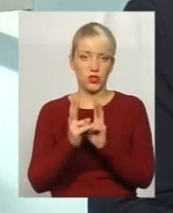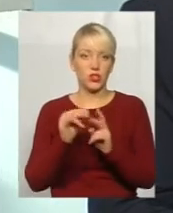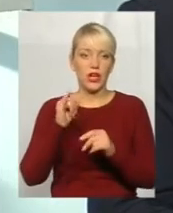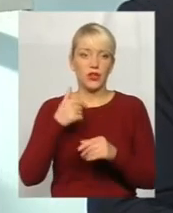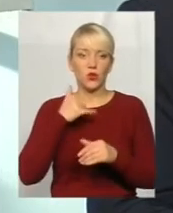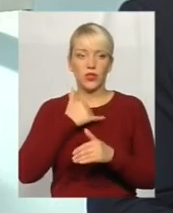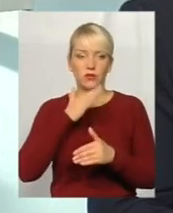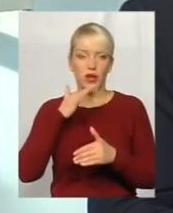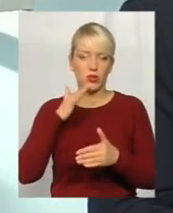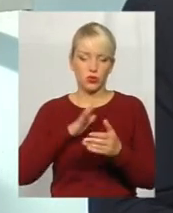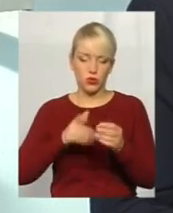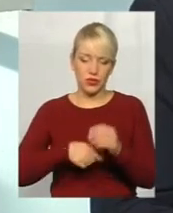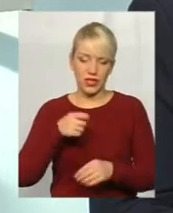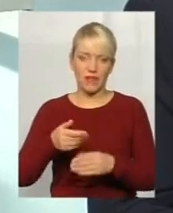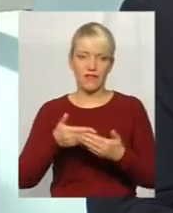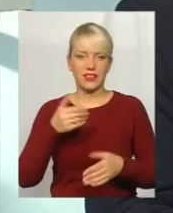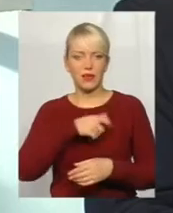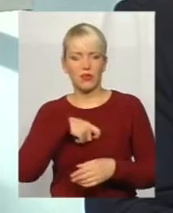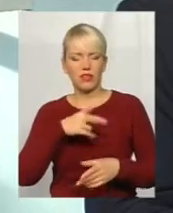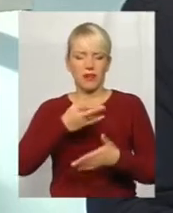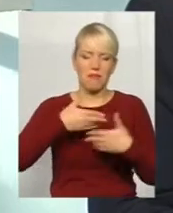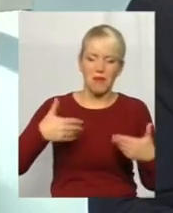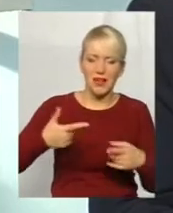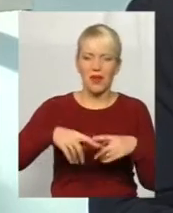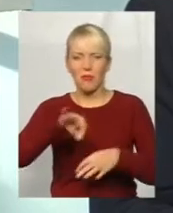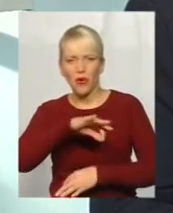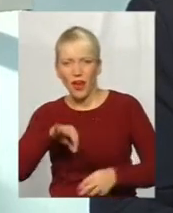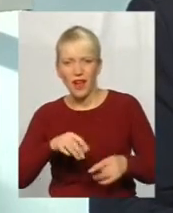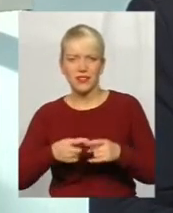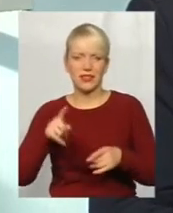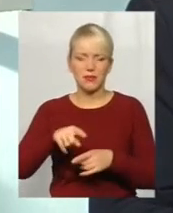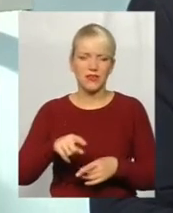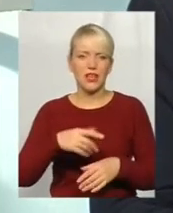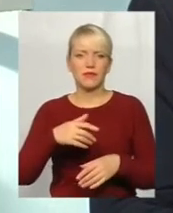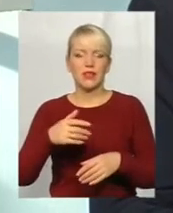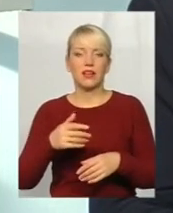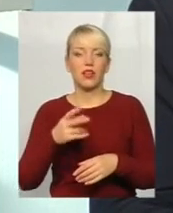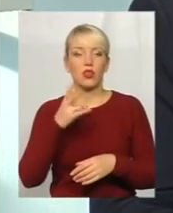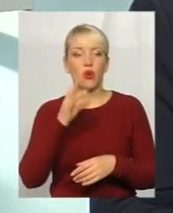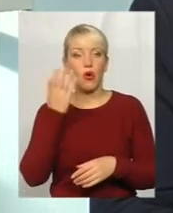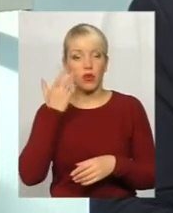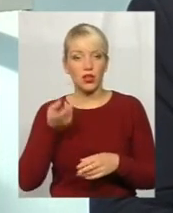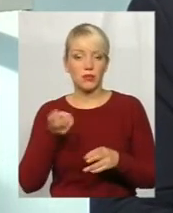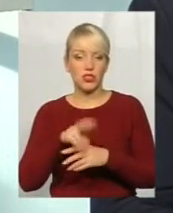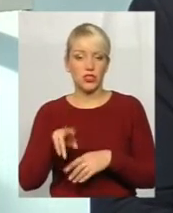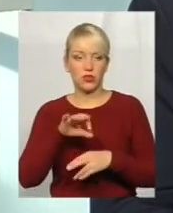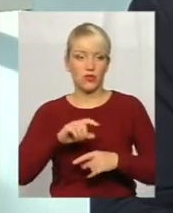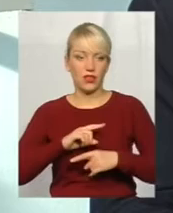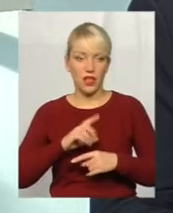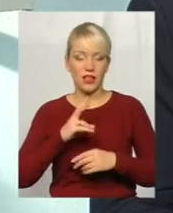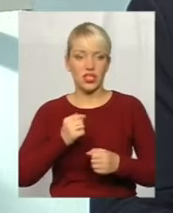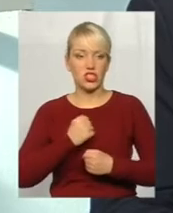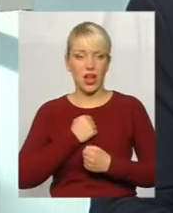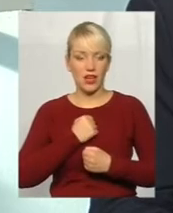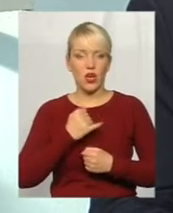багато заяв, і депутатів, що ми тут проєктами завалимо вас, але коли прийшли до фінала, на превеликий